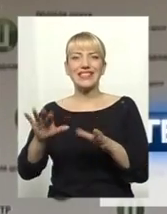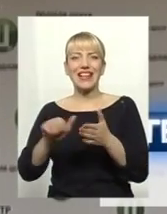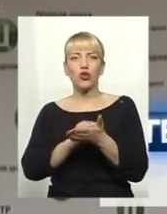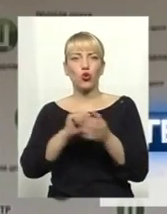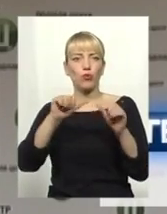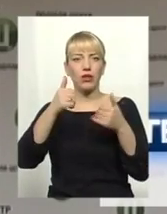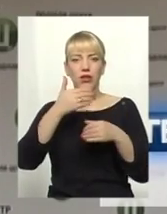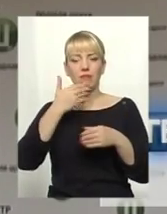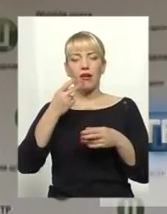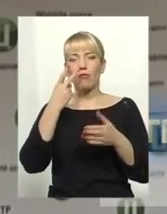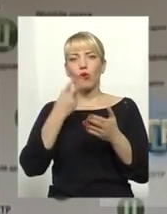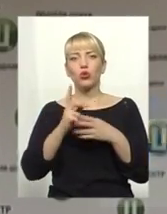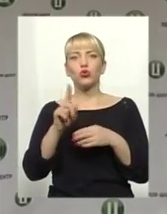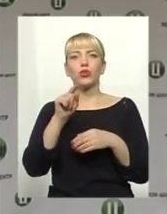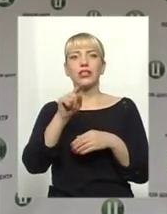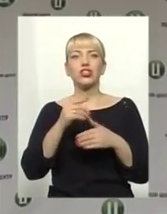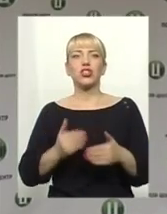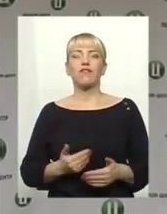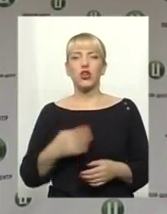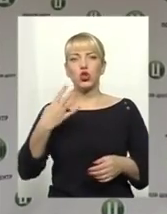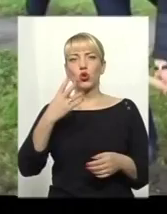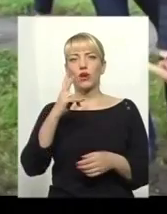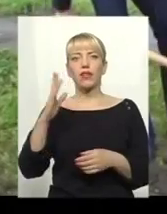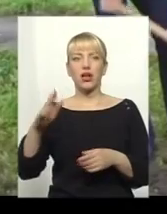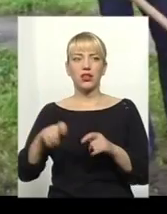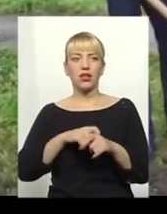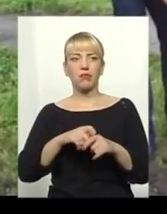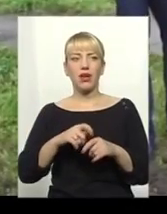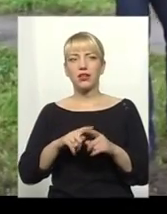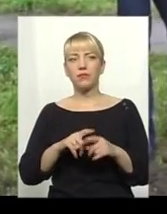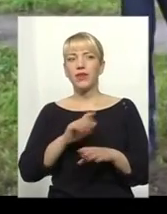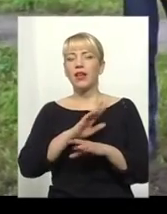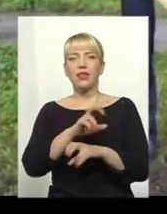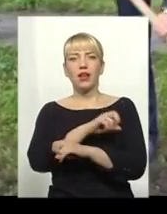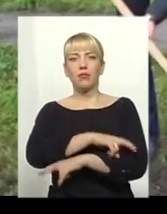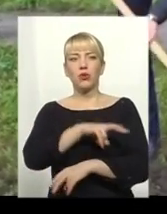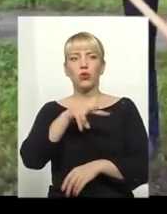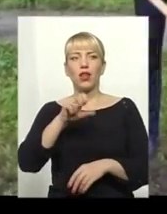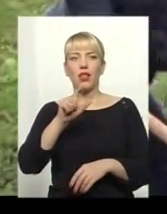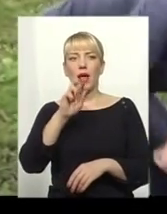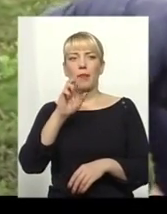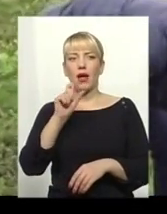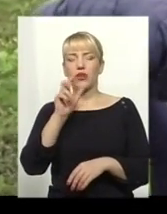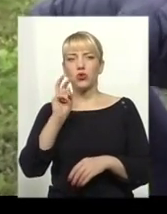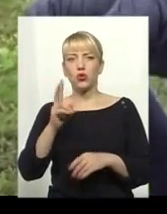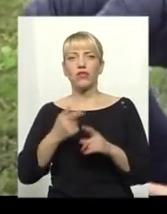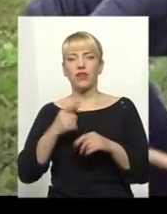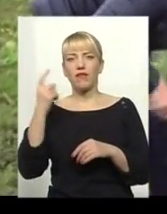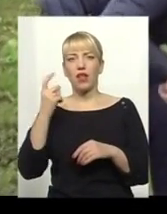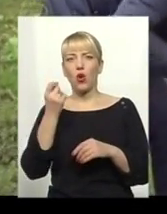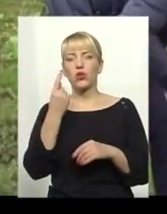живеш там на 40 квадратах з бабусією. Зовсім не бідує і Сергій Лабазюк. Він власник аж 11